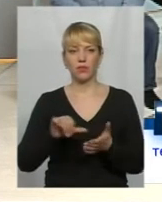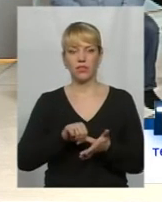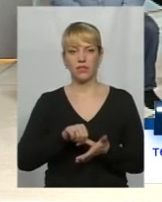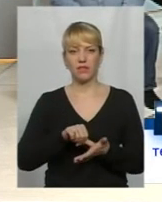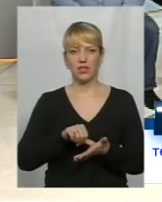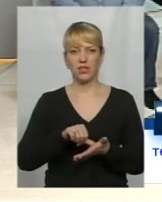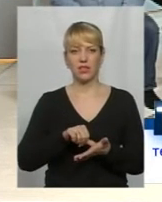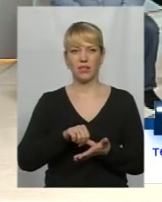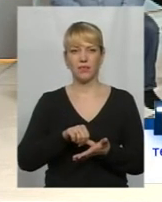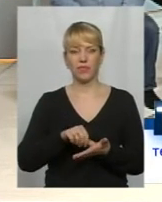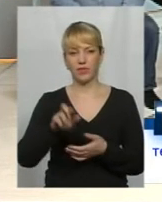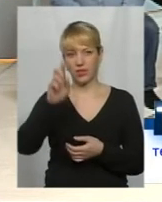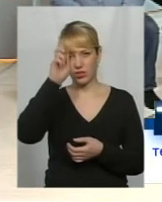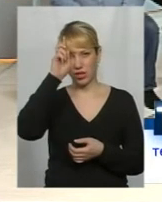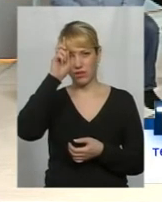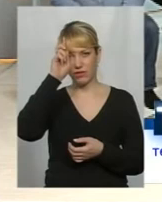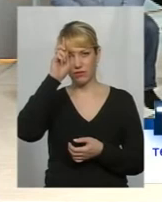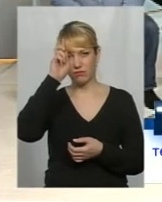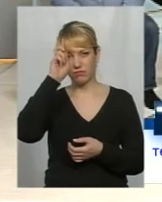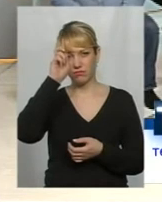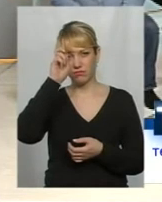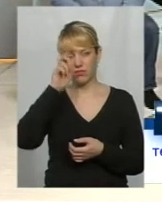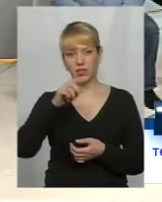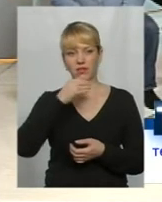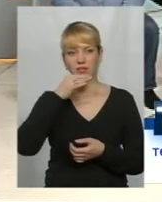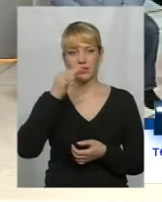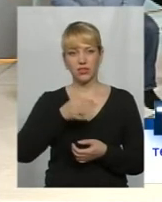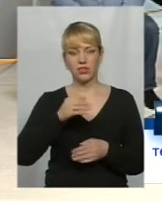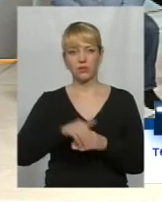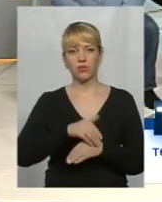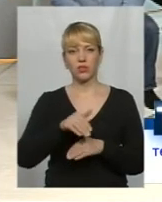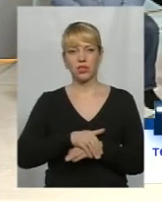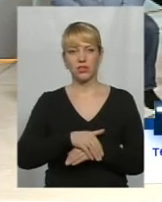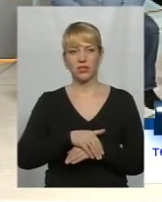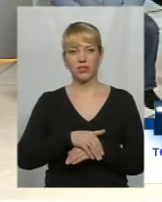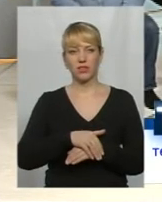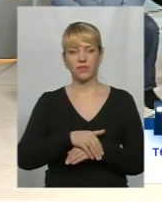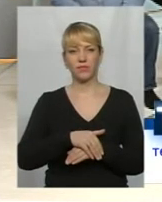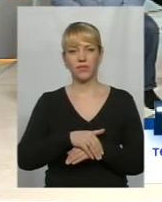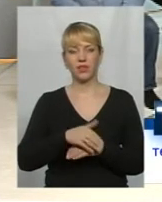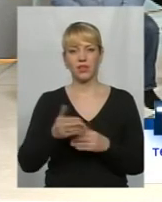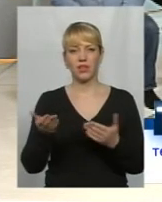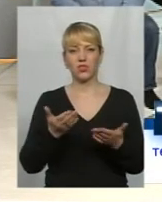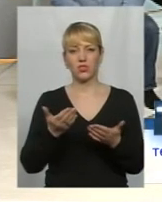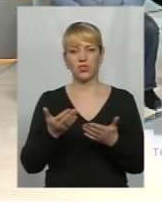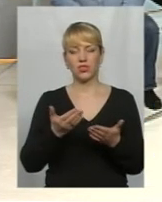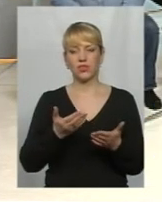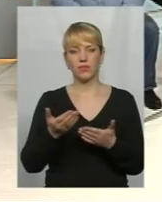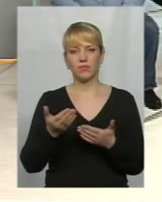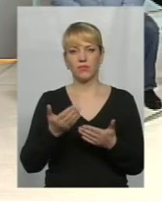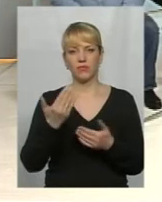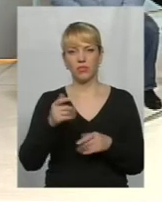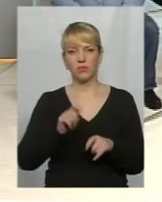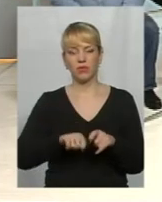держави. Осколіть, будь ласка, чині не підрізняється контрабанда, яка йде з